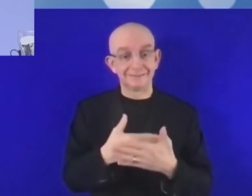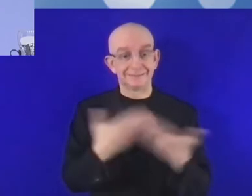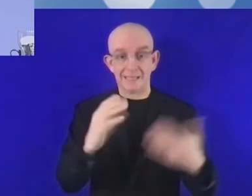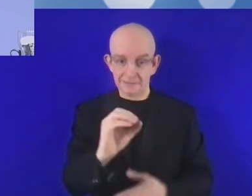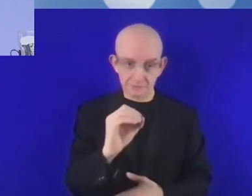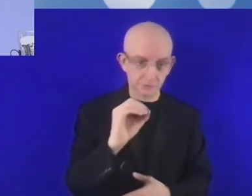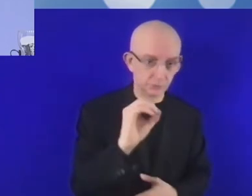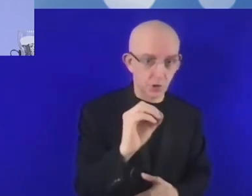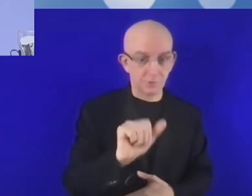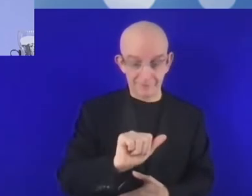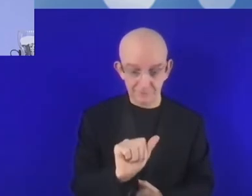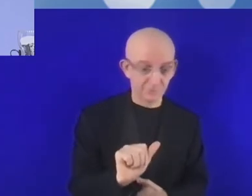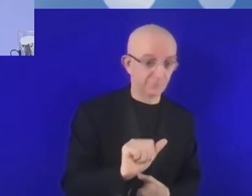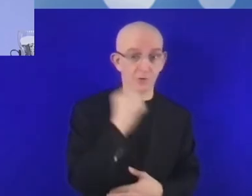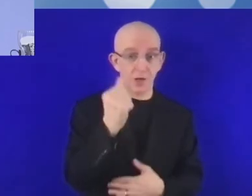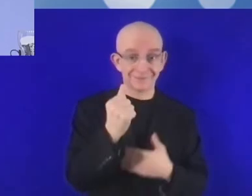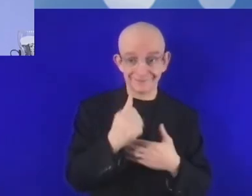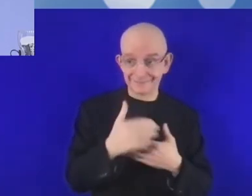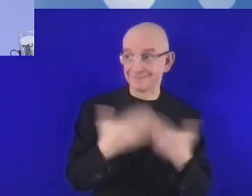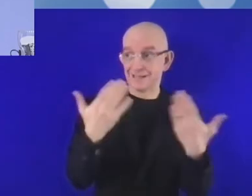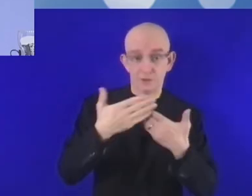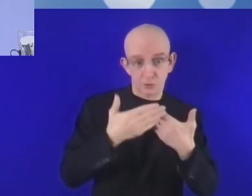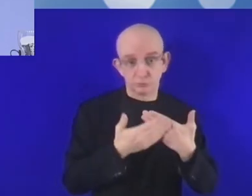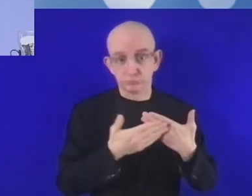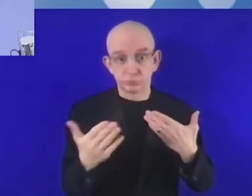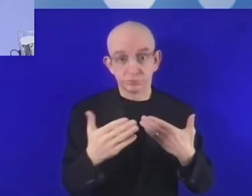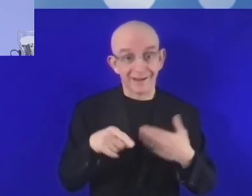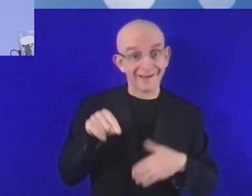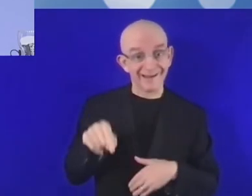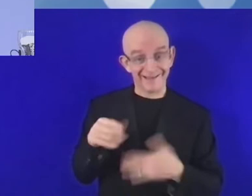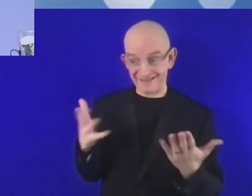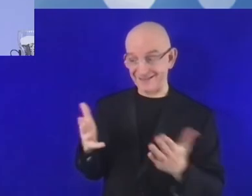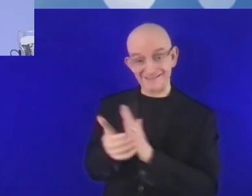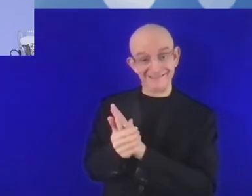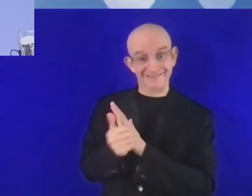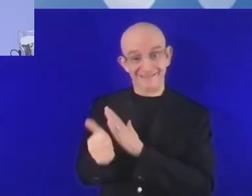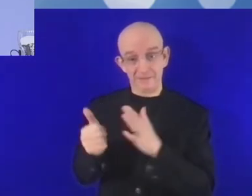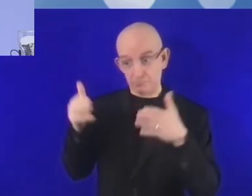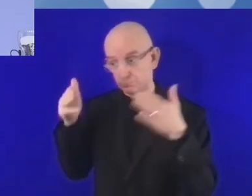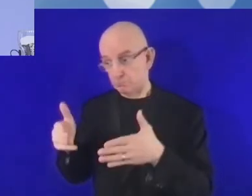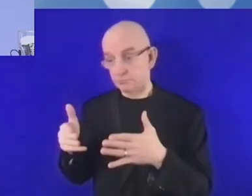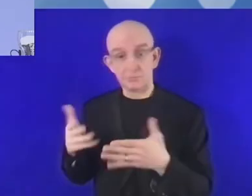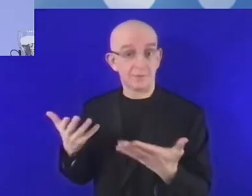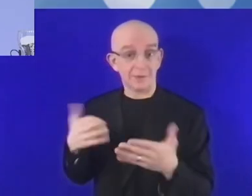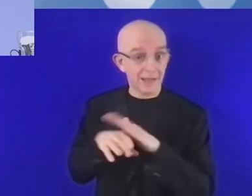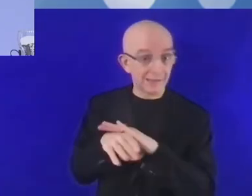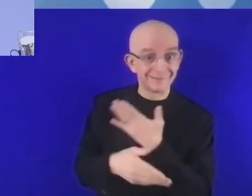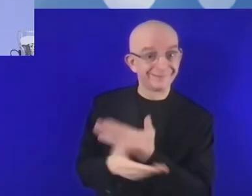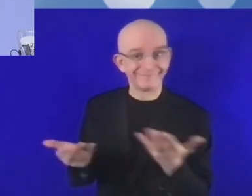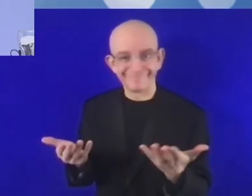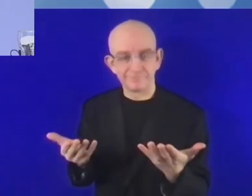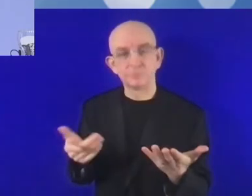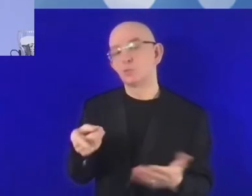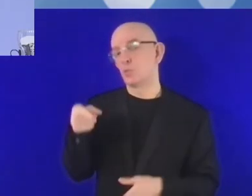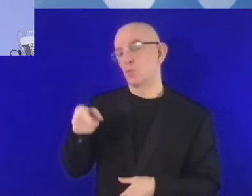zmniejszać. Oczywiście tu pojawia się też pytanie dostępności i tego, czy